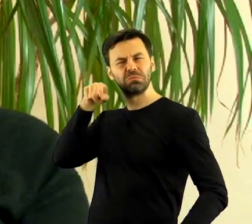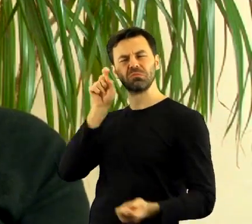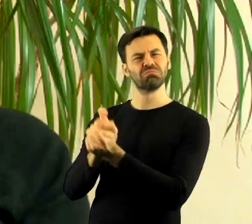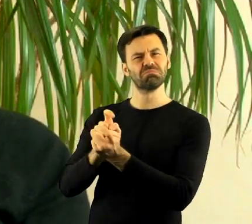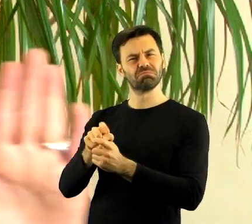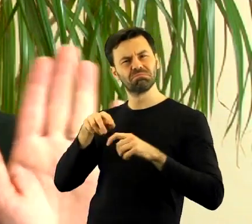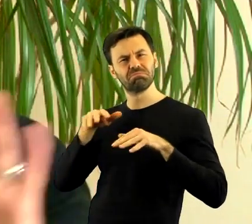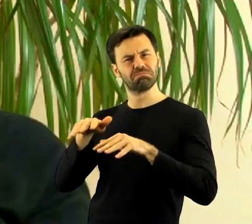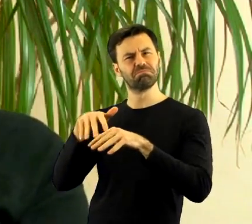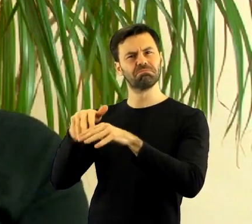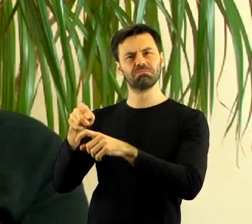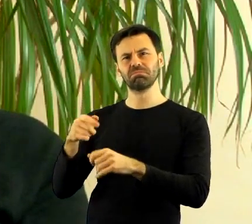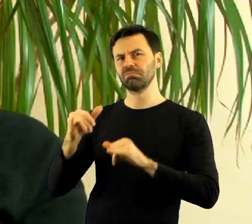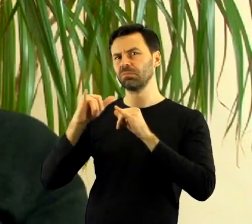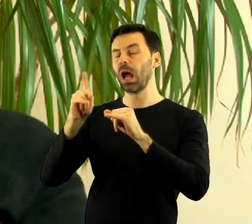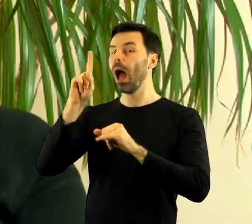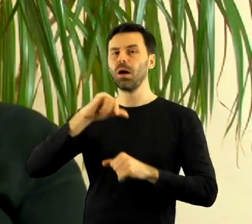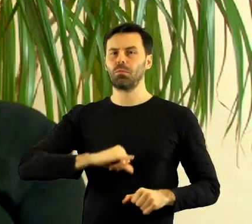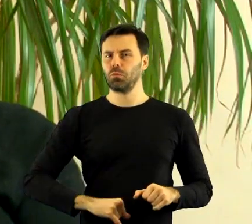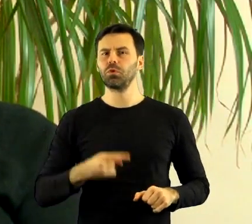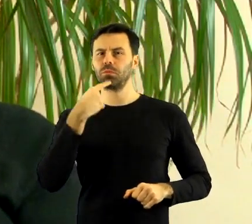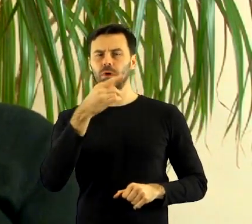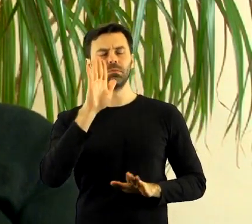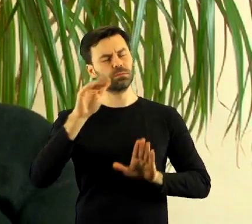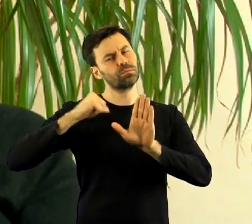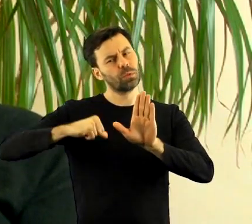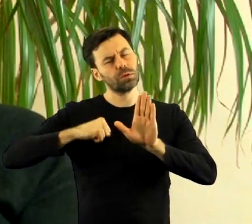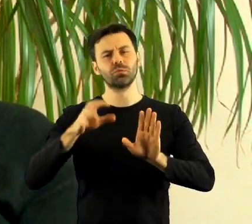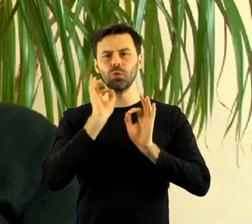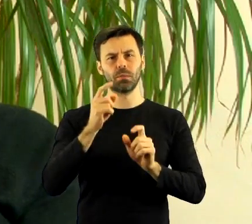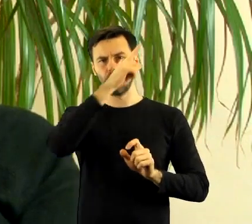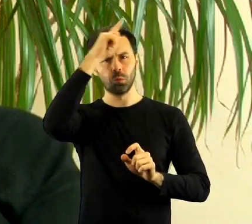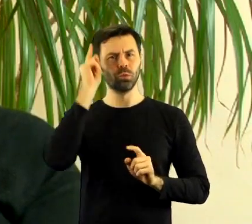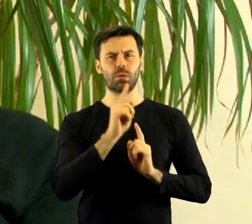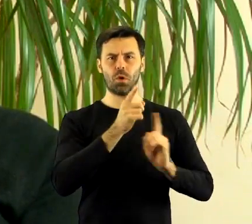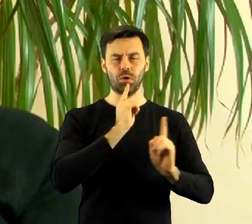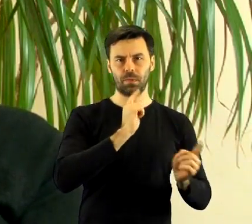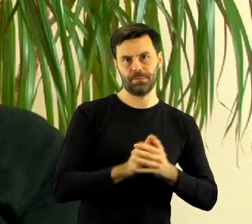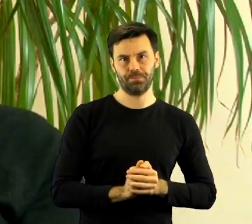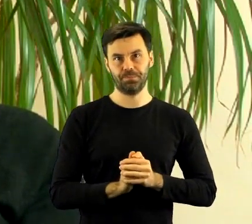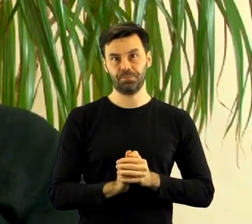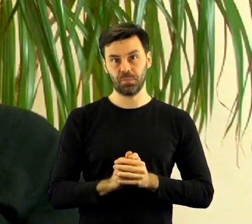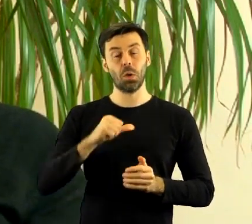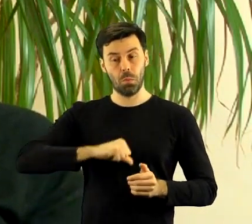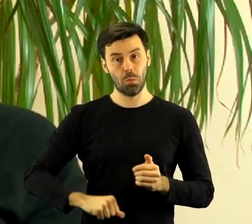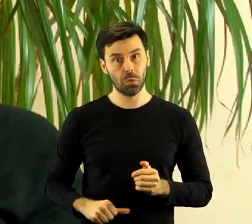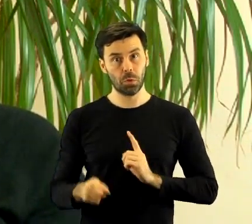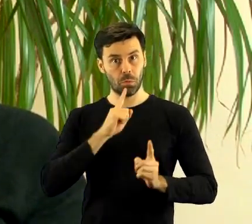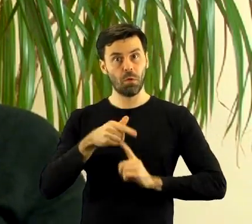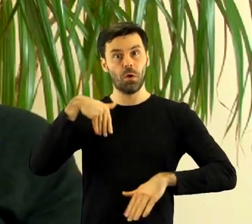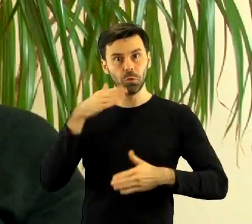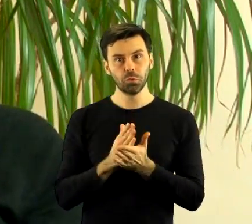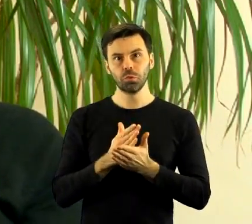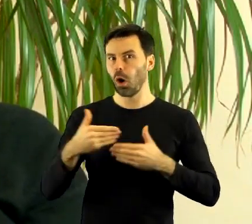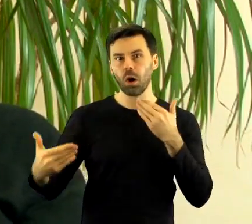odgłosy. Burmistrz obieca o chwileczkę, dobrze nie porozmawiam z mieszkańcami. No, porozmawiał z nami i okazało się, że